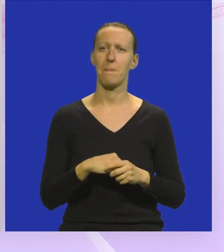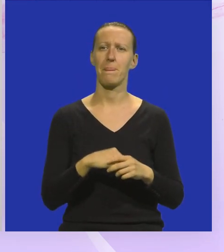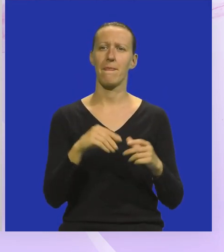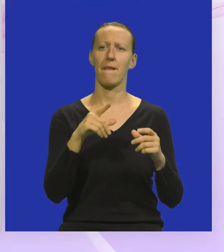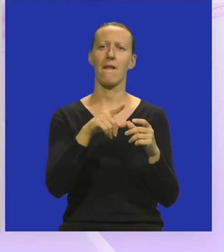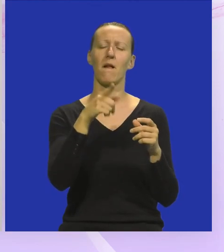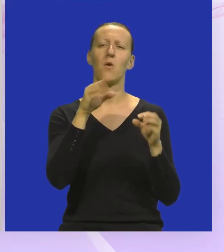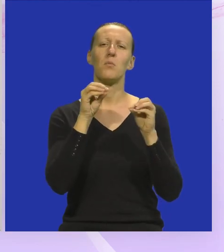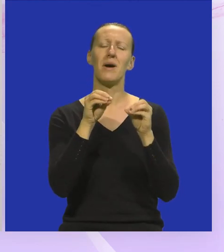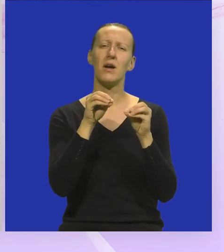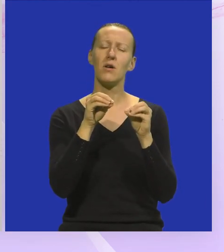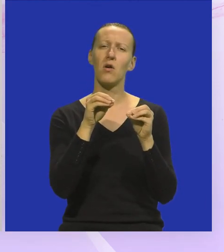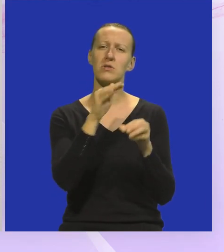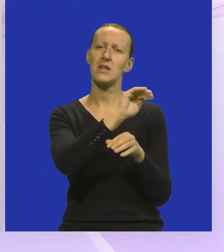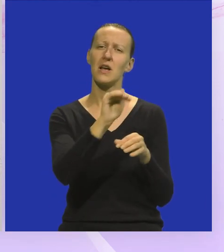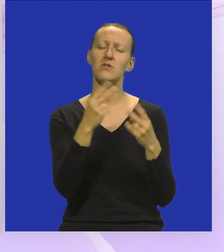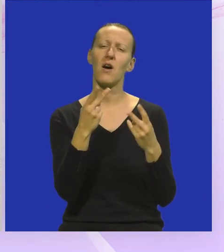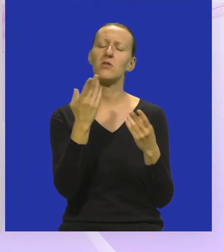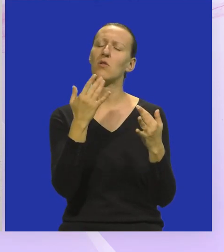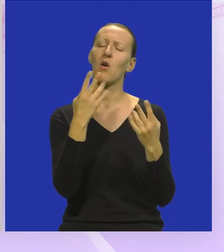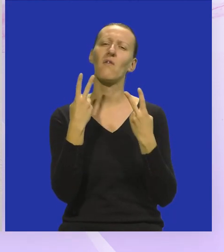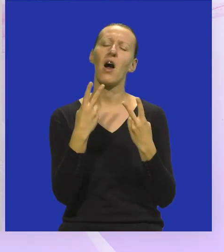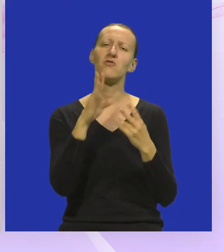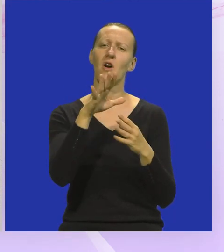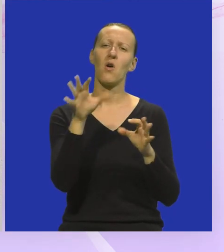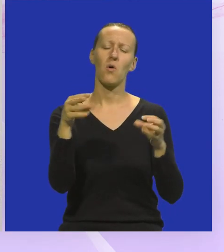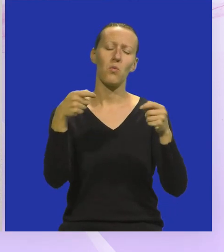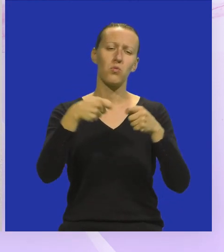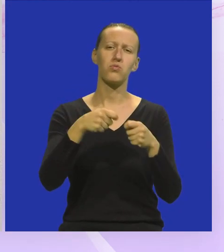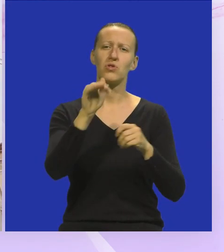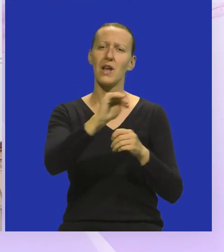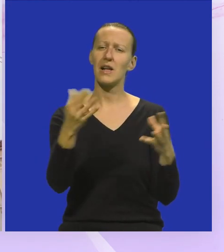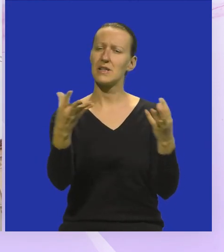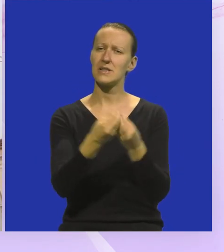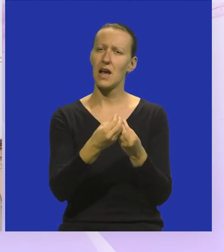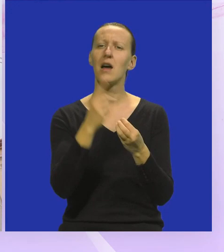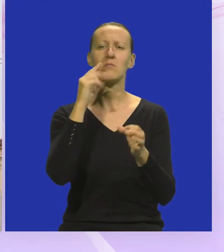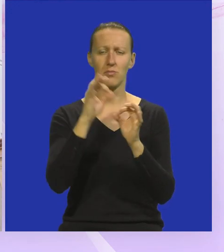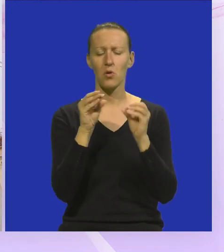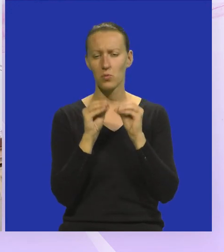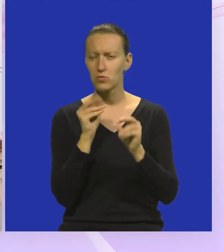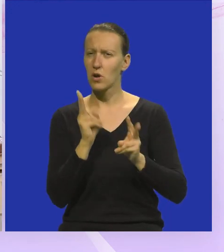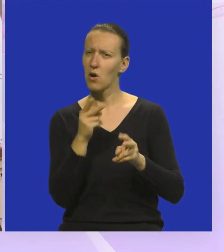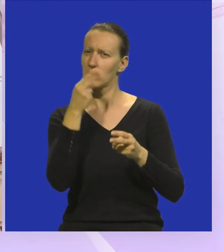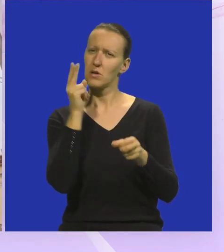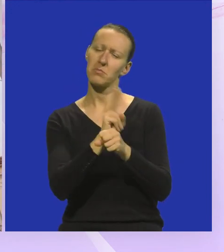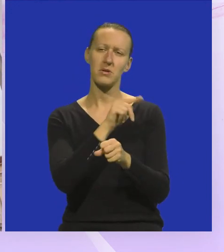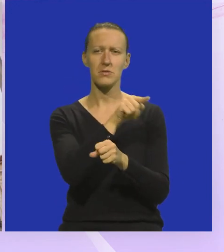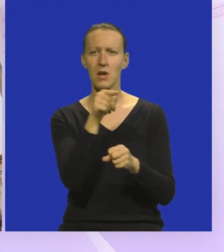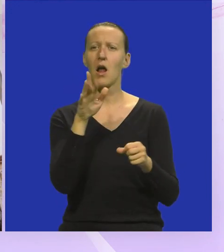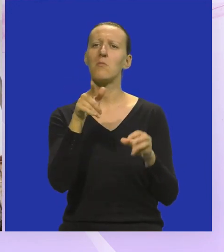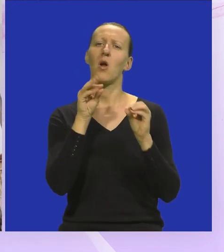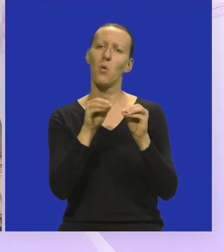pedagoškom smislu, koliko je važno za djecu biti dio ovakvih projekata? M projekata što ih senzibiliziraju, M projekata od kojeg nešto